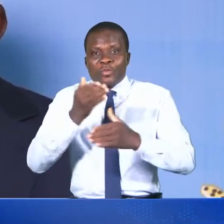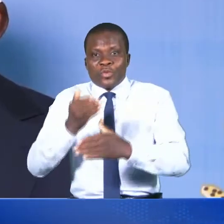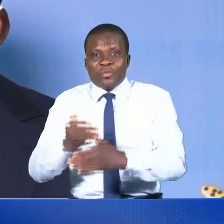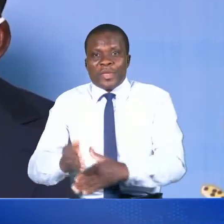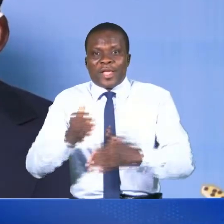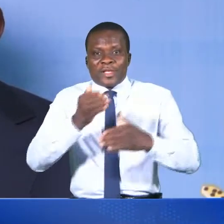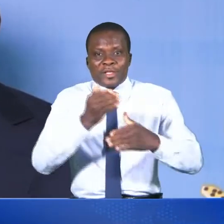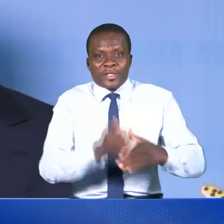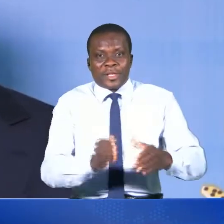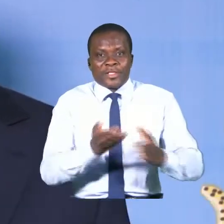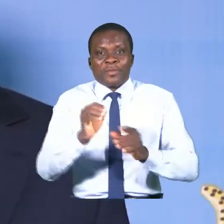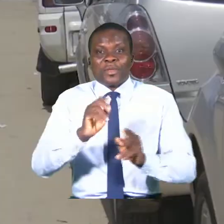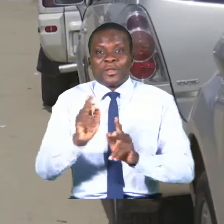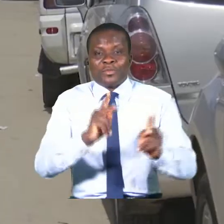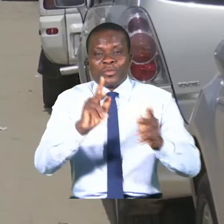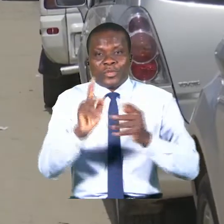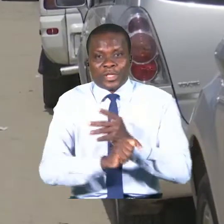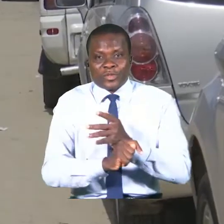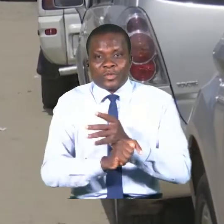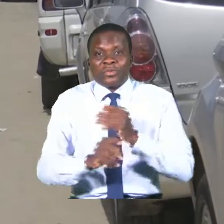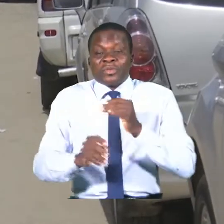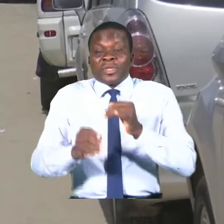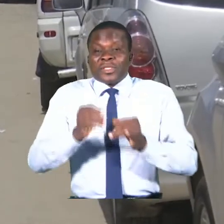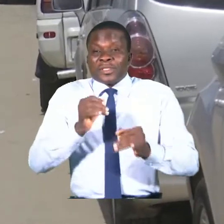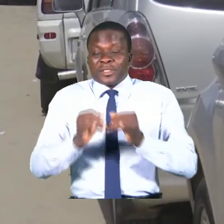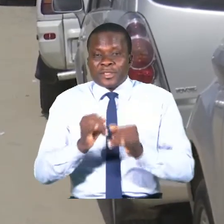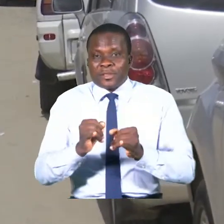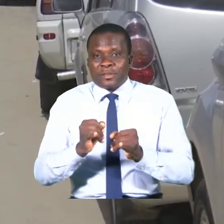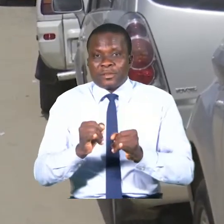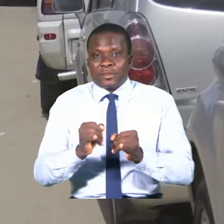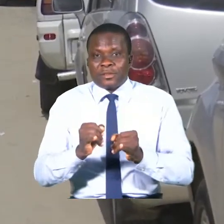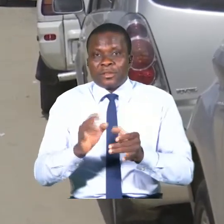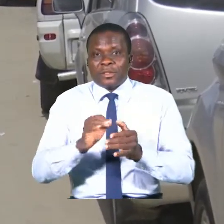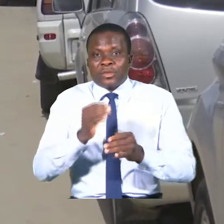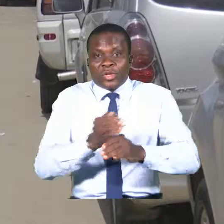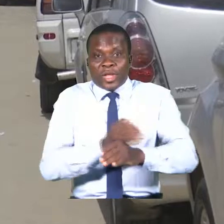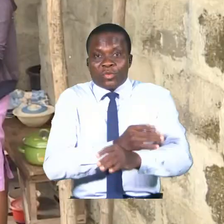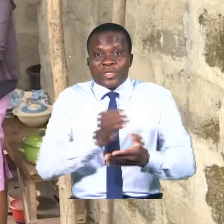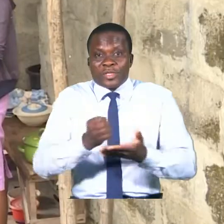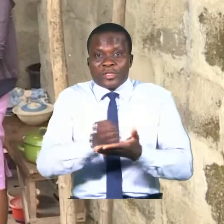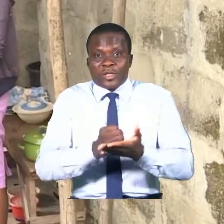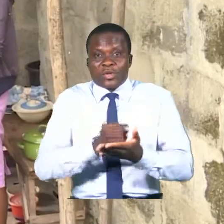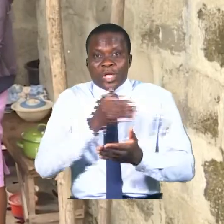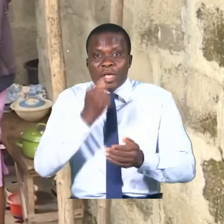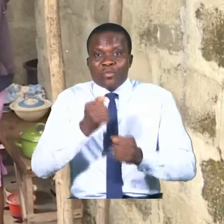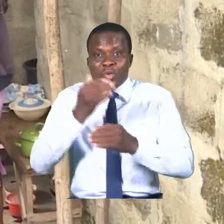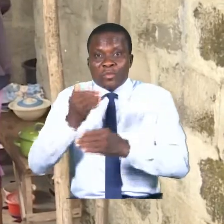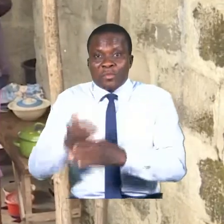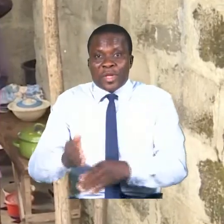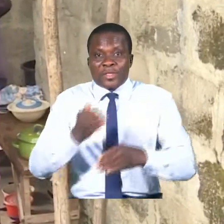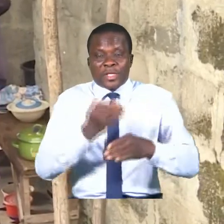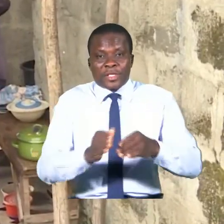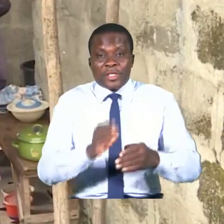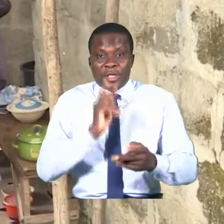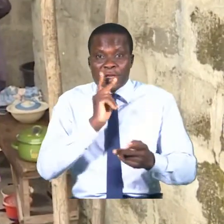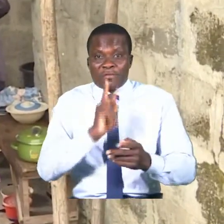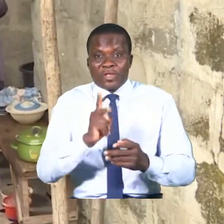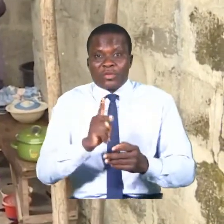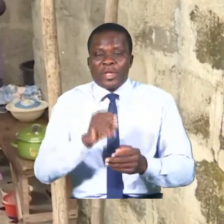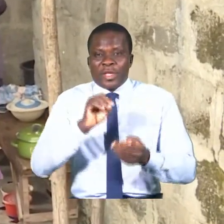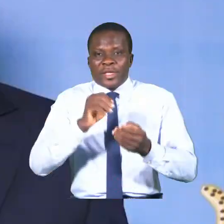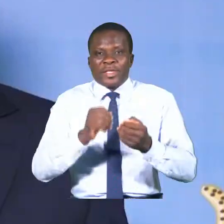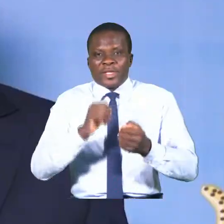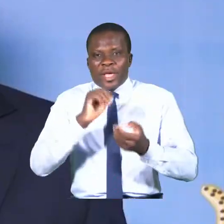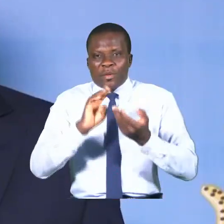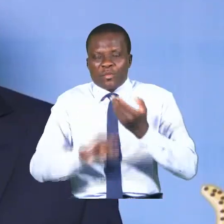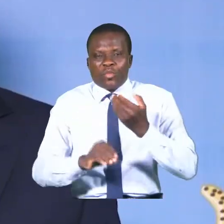par les populations. Si la croissance économique est mieux partagée, effectivement, il y a moins de pauvres